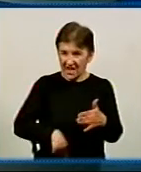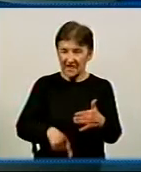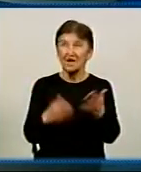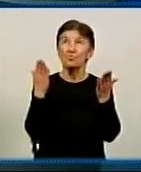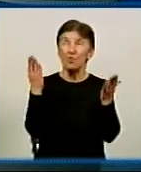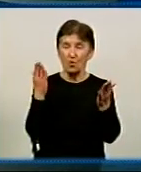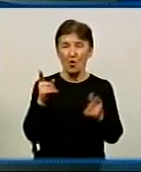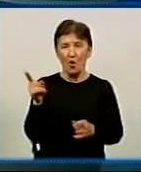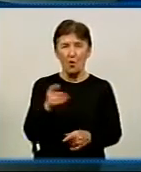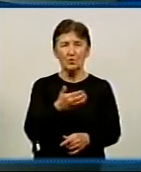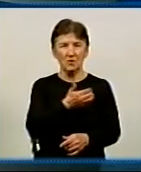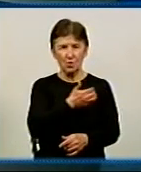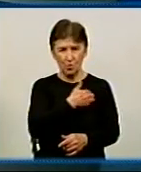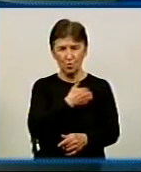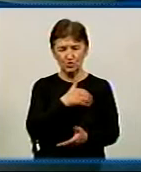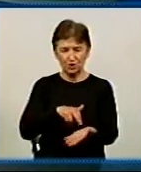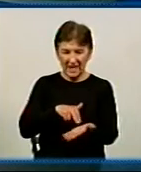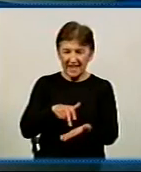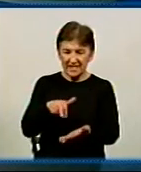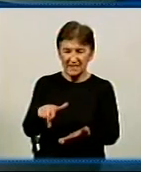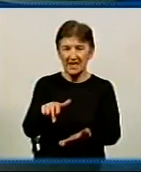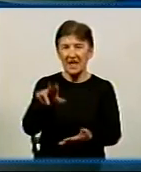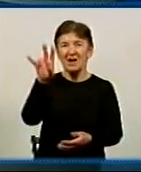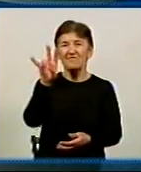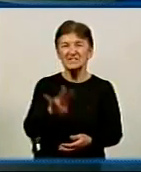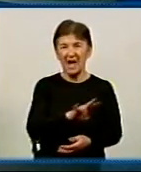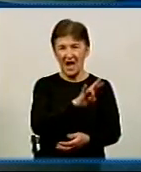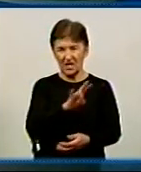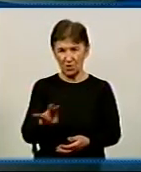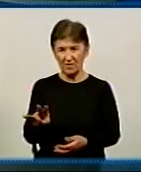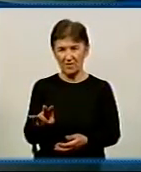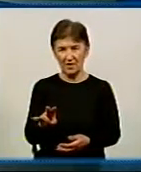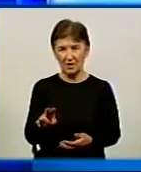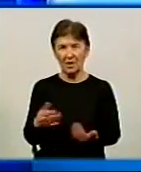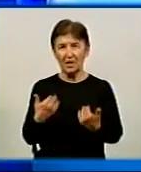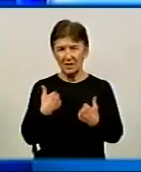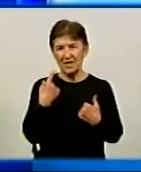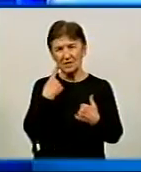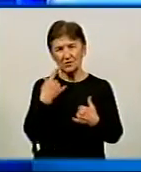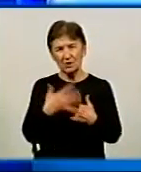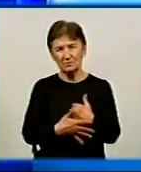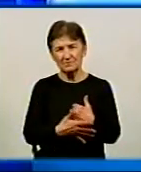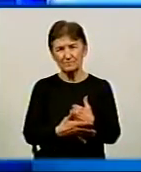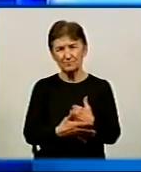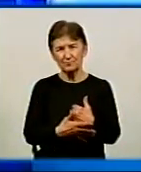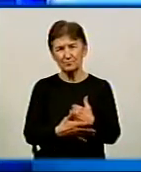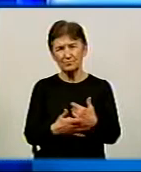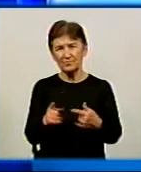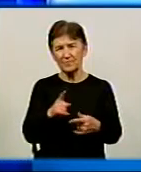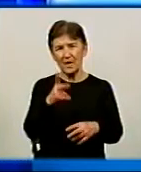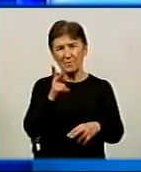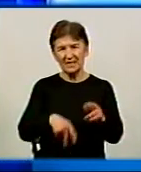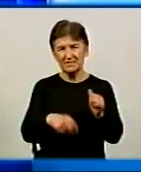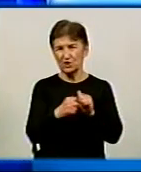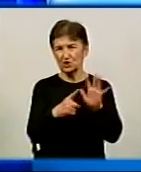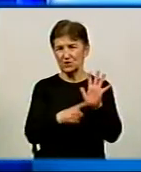він хоче бути греко-католістю, і тільки в церкві. Тобто, ми спошествуємо. здається, я зрозумів, чому наприкінці 16